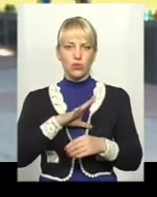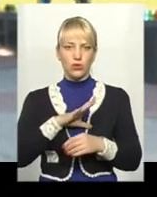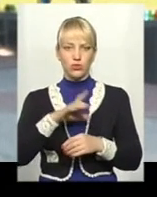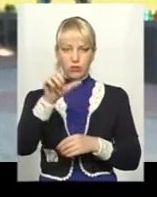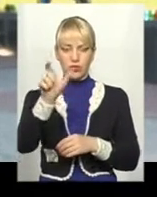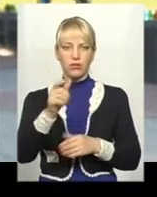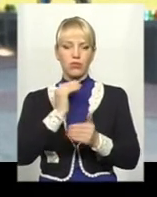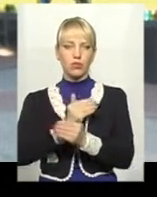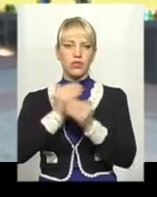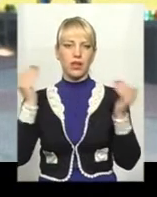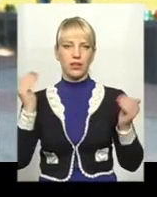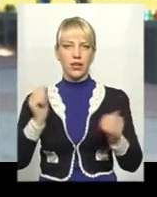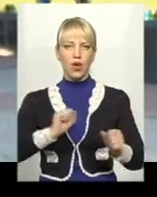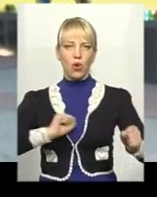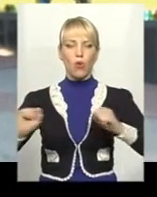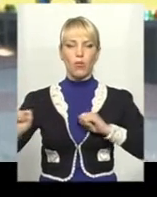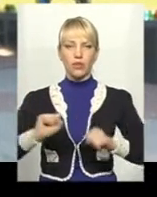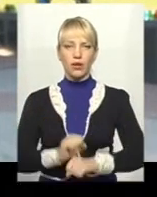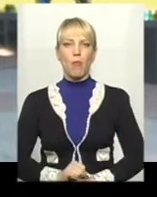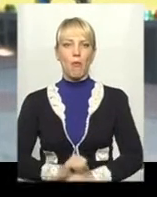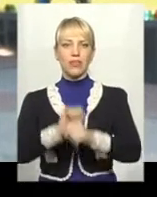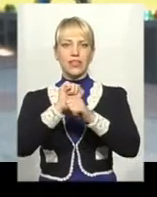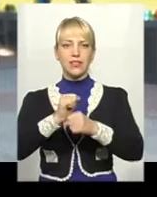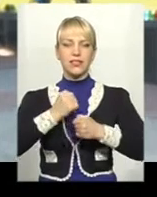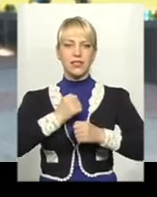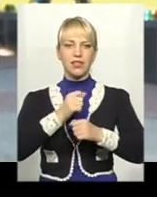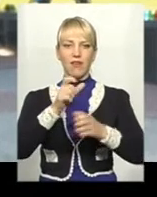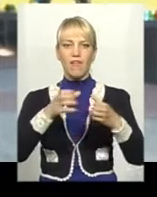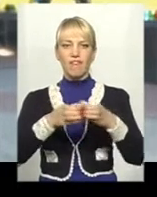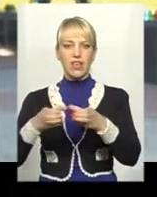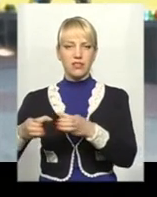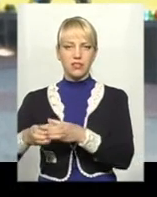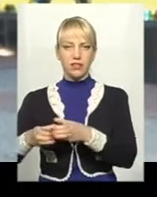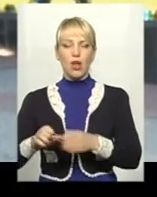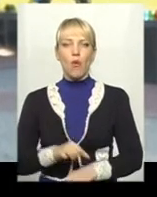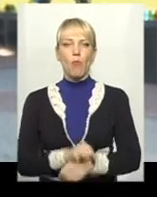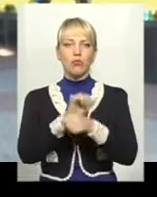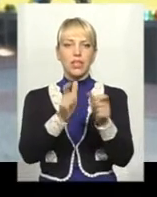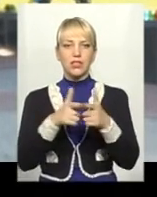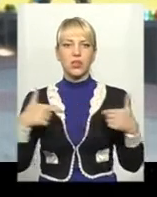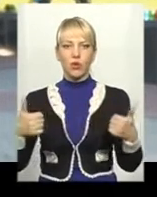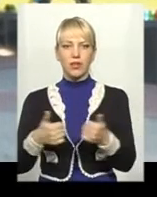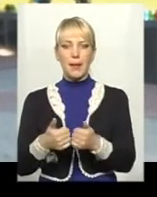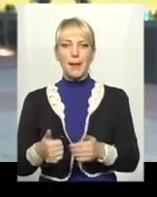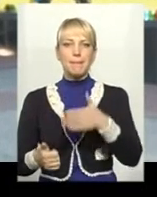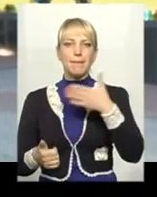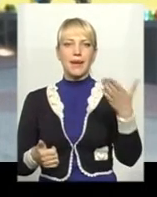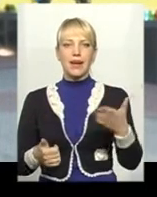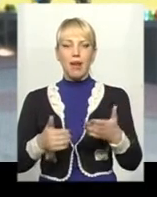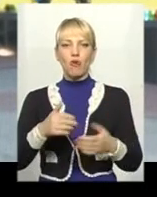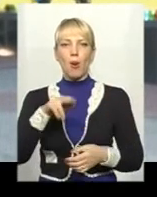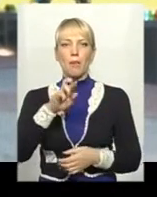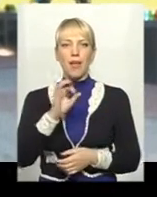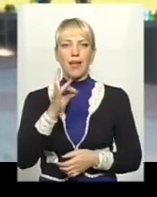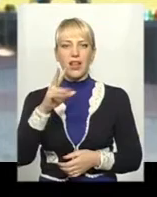останній командир повстанських військ, повстанських організацій правобережної України. З Гальчевським,